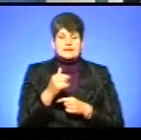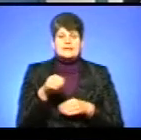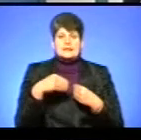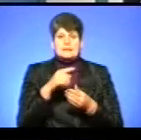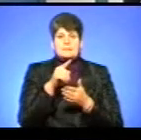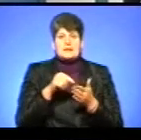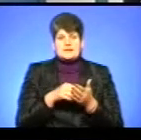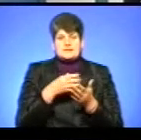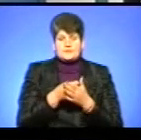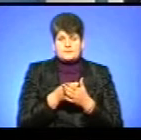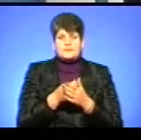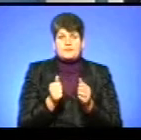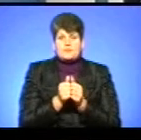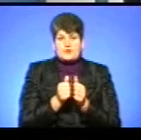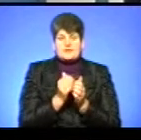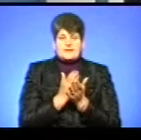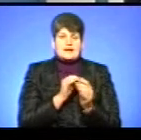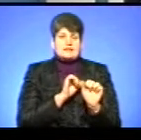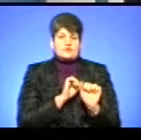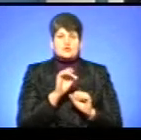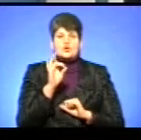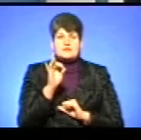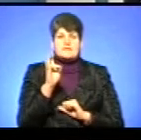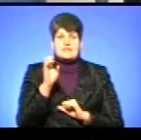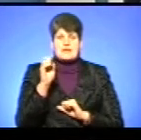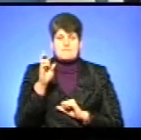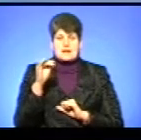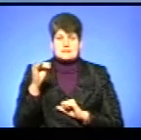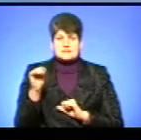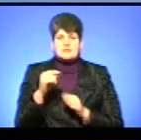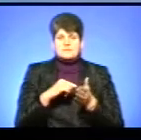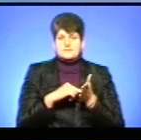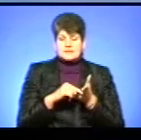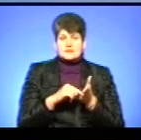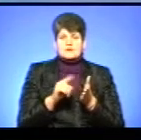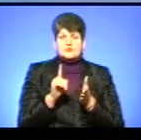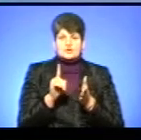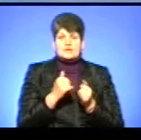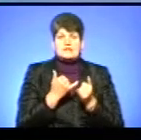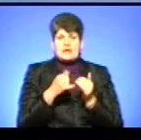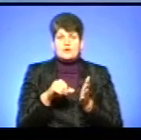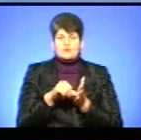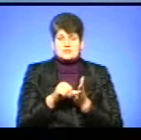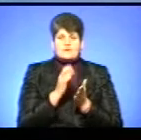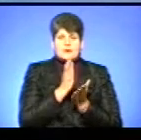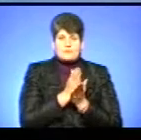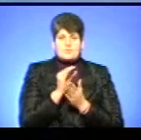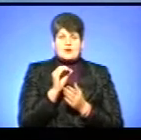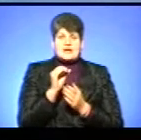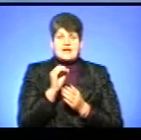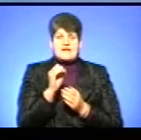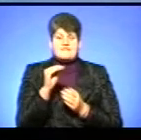своє запитання. Поряд зі мною адвокат Ростислав Небельський. також я зазначу, що для участі у прямому ефірі ми